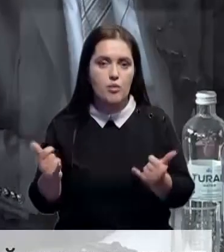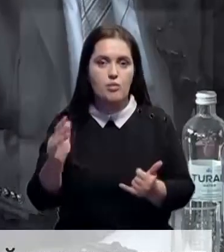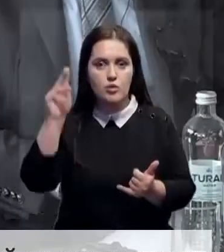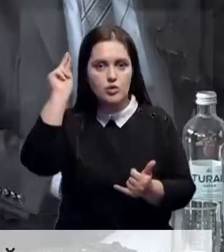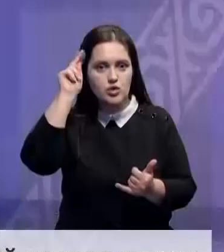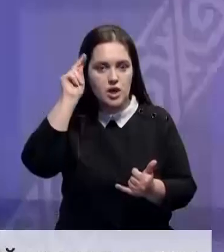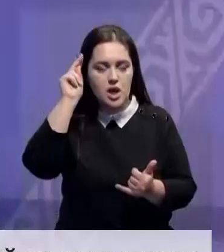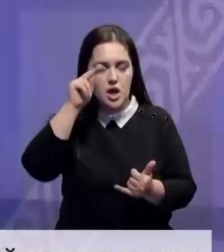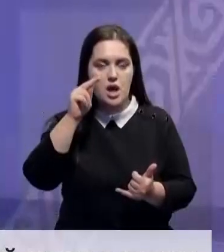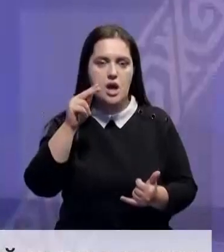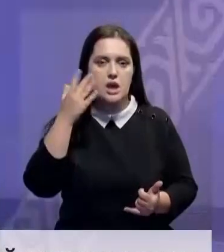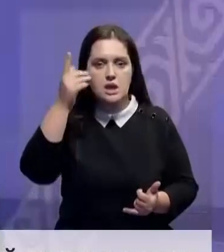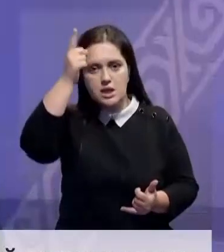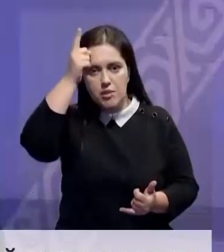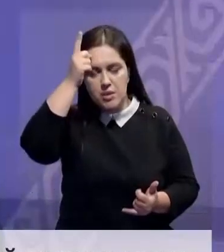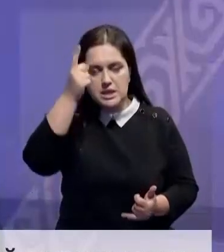немецкого языка.